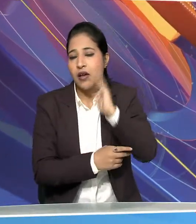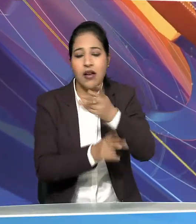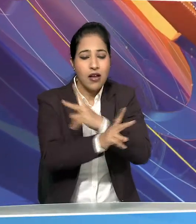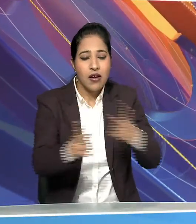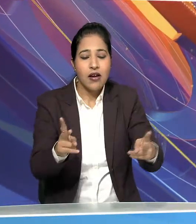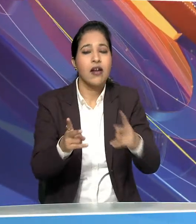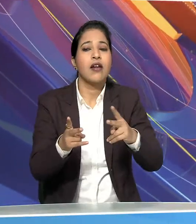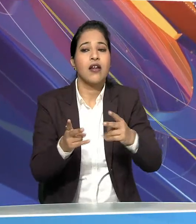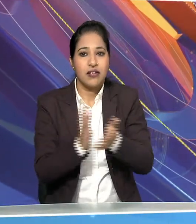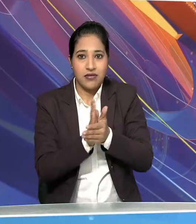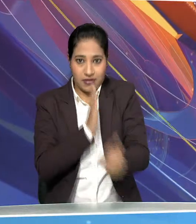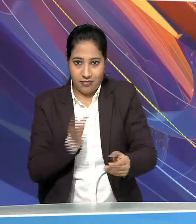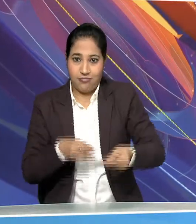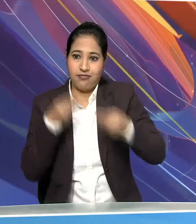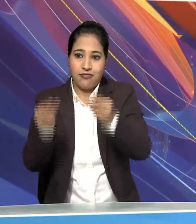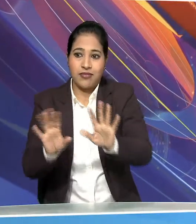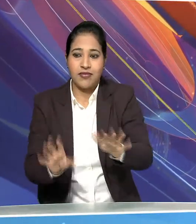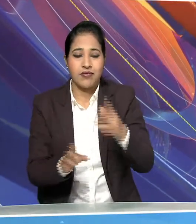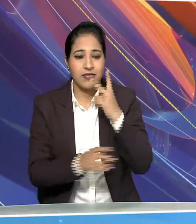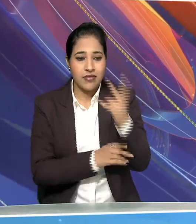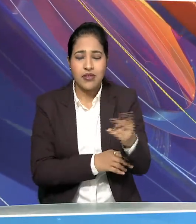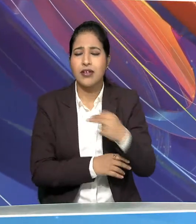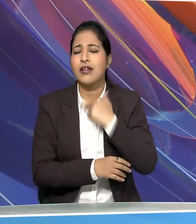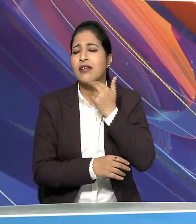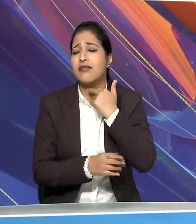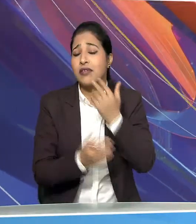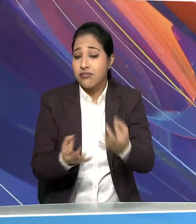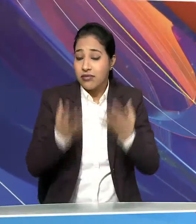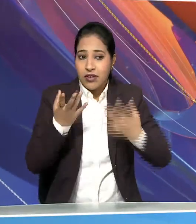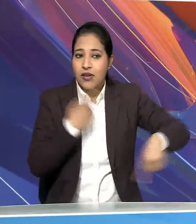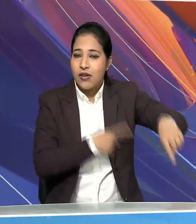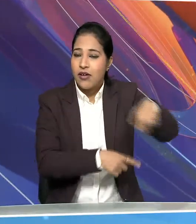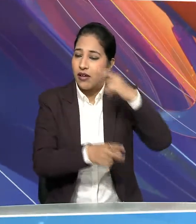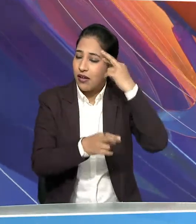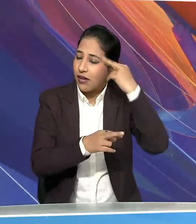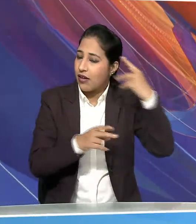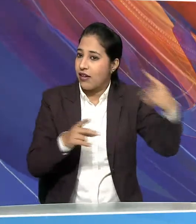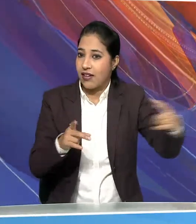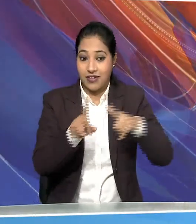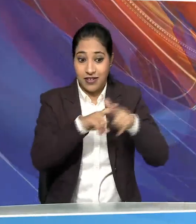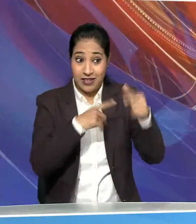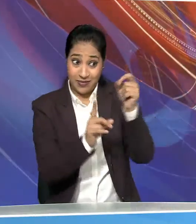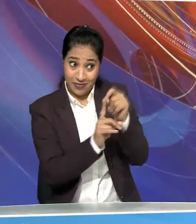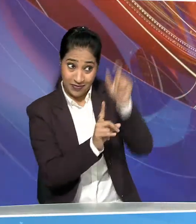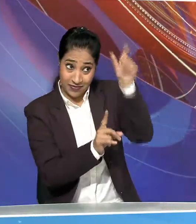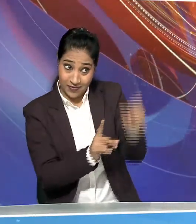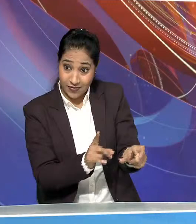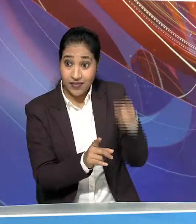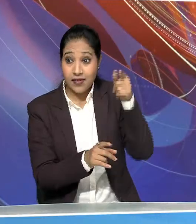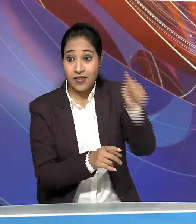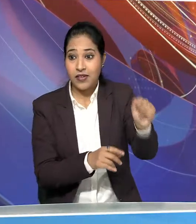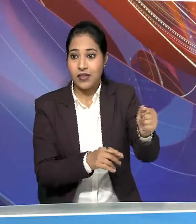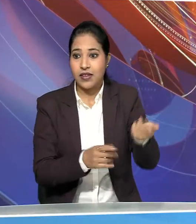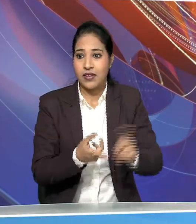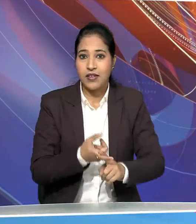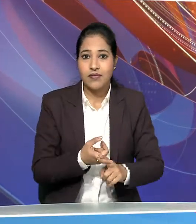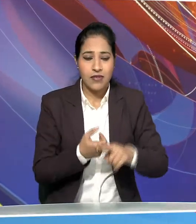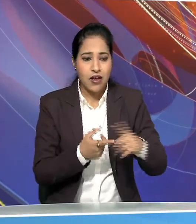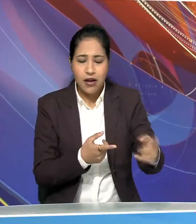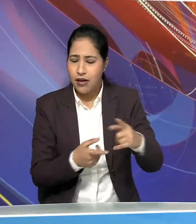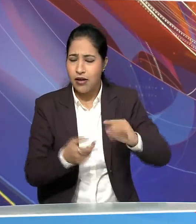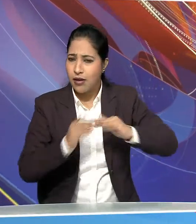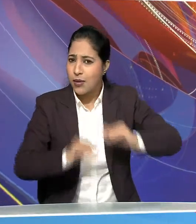अपनी धुनों से मंत्र मुख्ध करने वाले जतिन पंडित जी तुरों का इकलव है